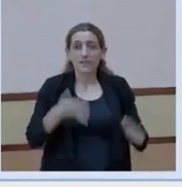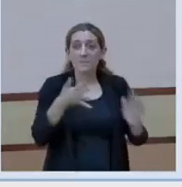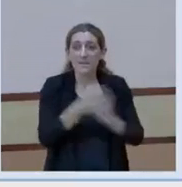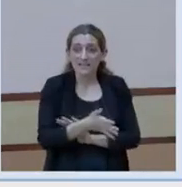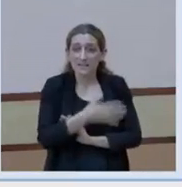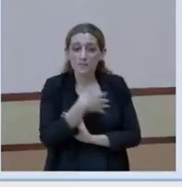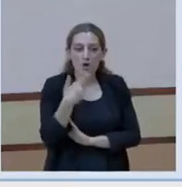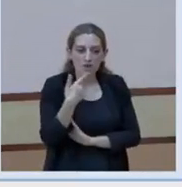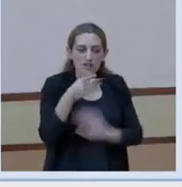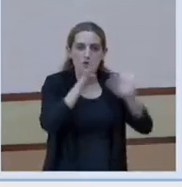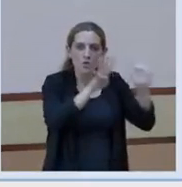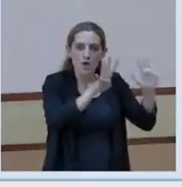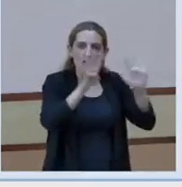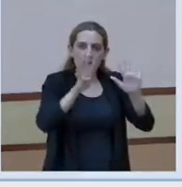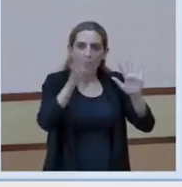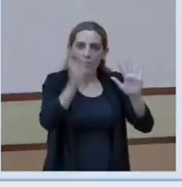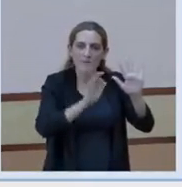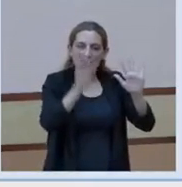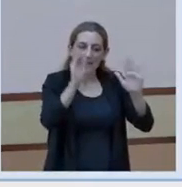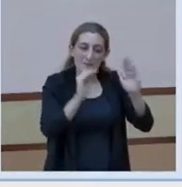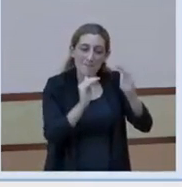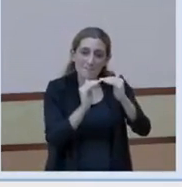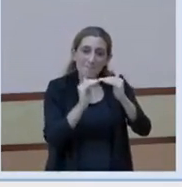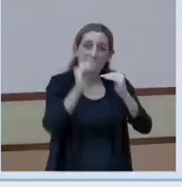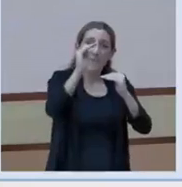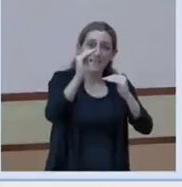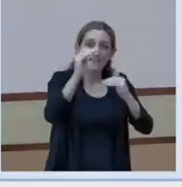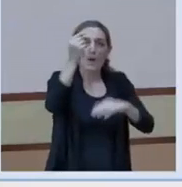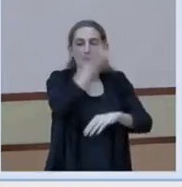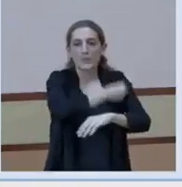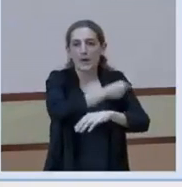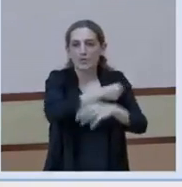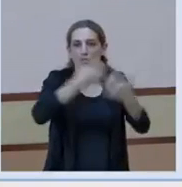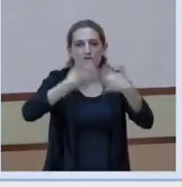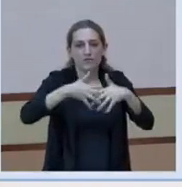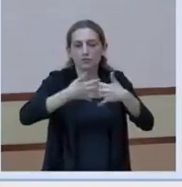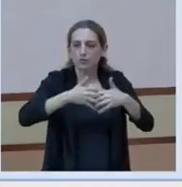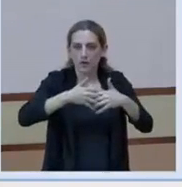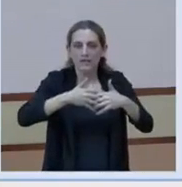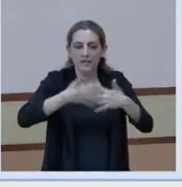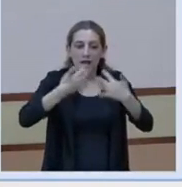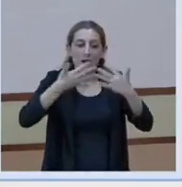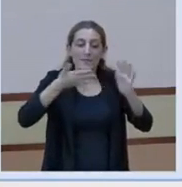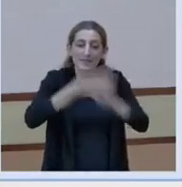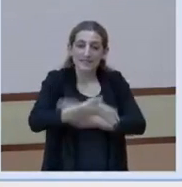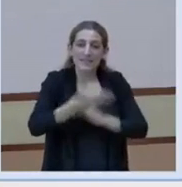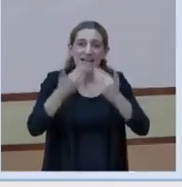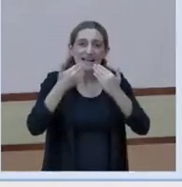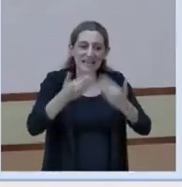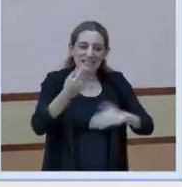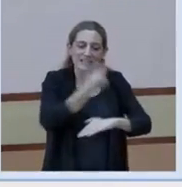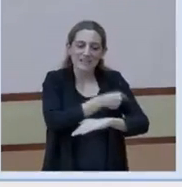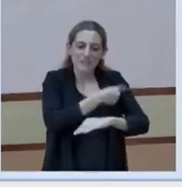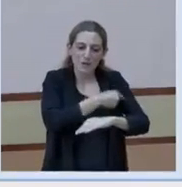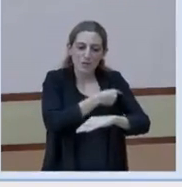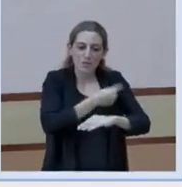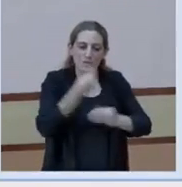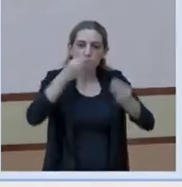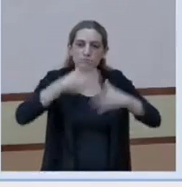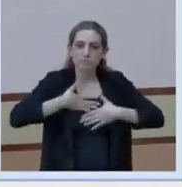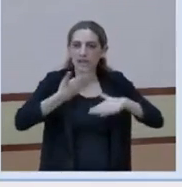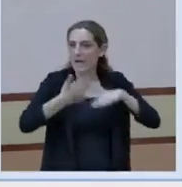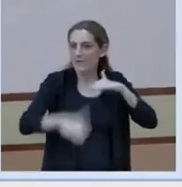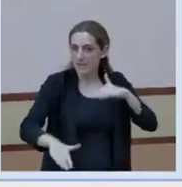99% dels casos la vacuna ha funcionat i ha evitat que aparegui la malaltia.